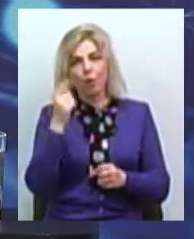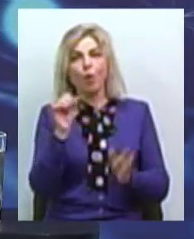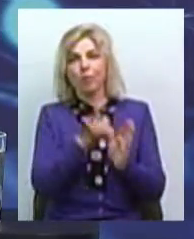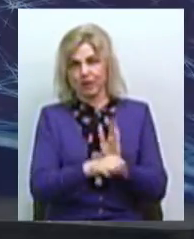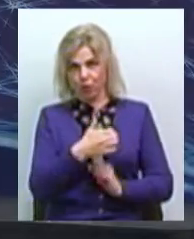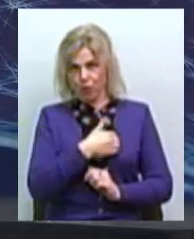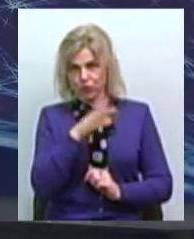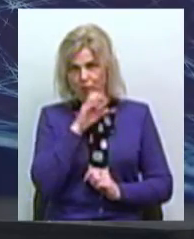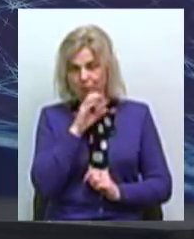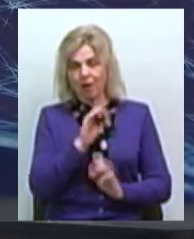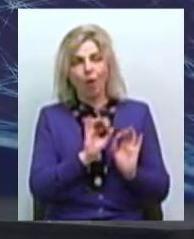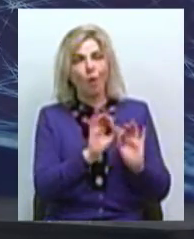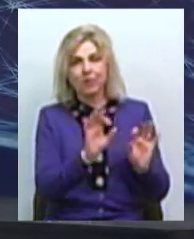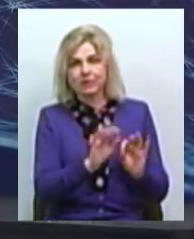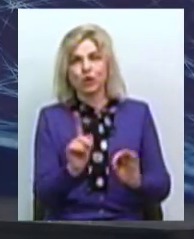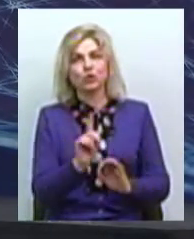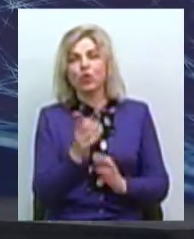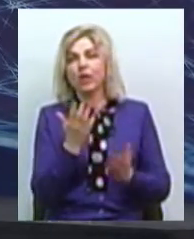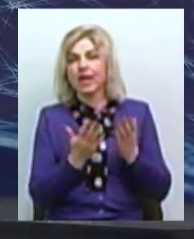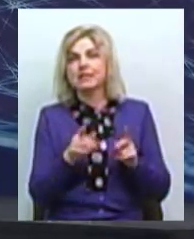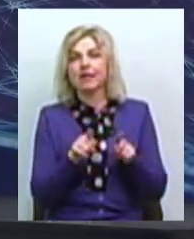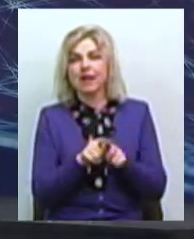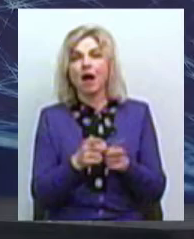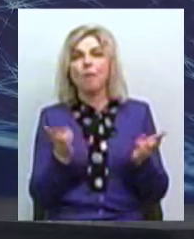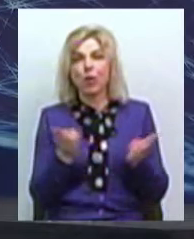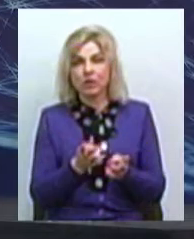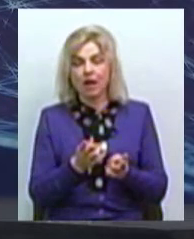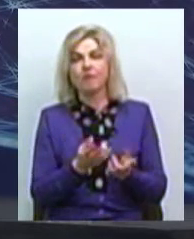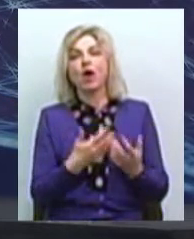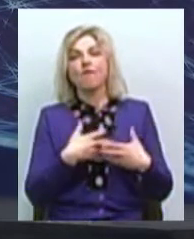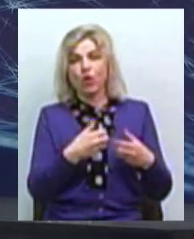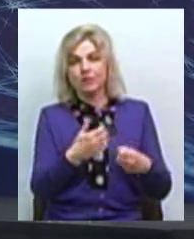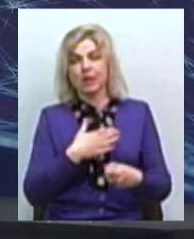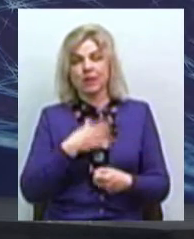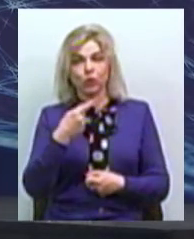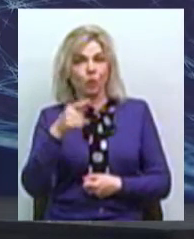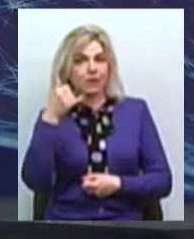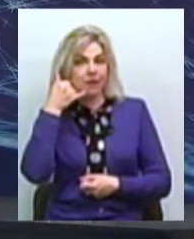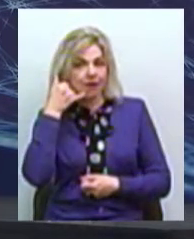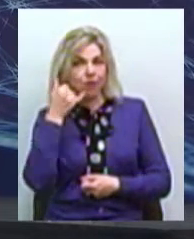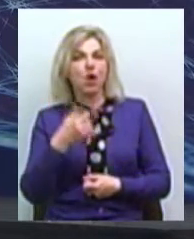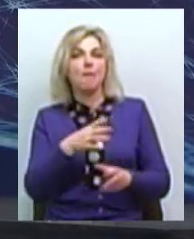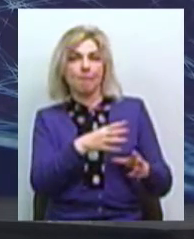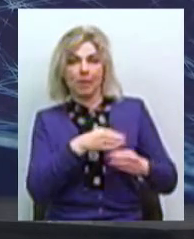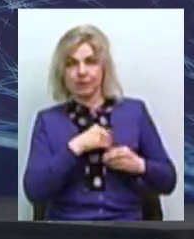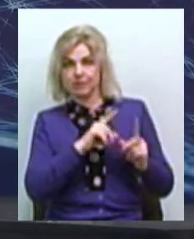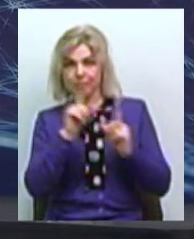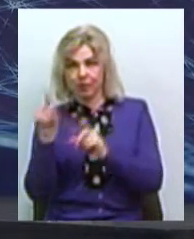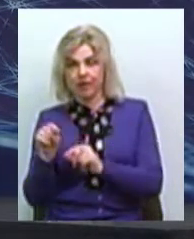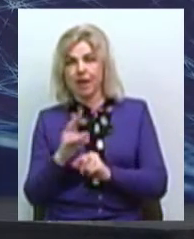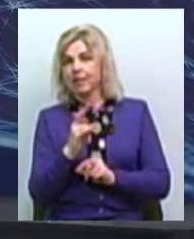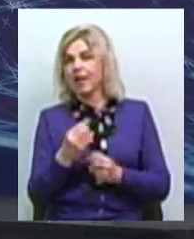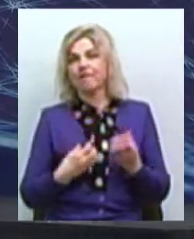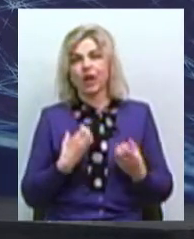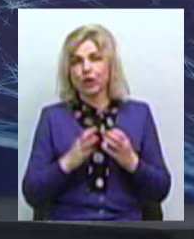пояснили. Навіть ми казали, що якщо є така потреба, беріть наш номер телефону, можете приїхати з нами. Не хвилюйтеся,